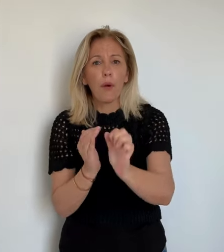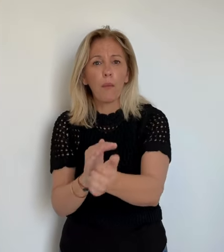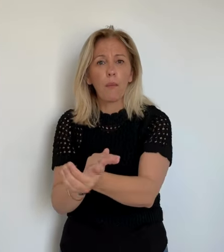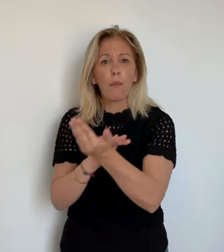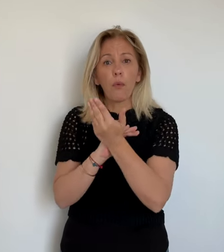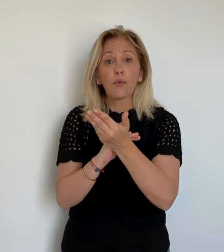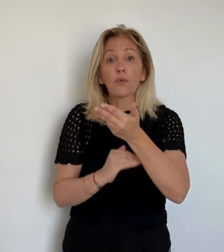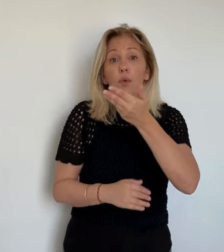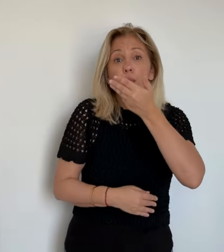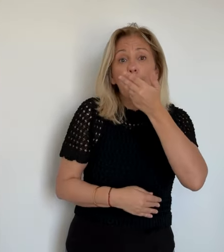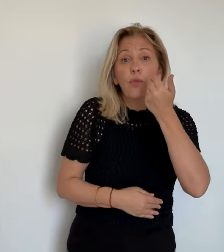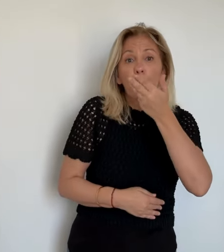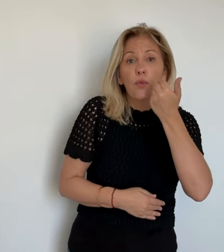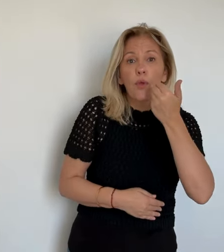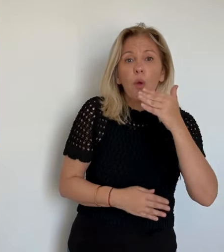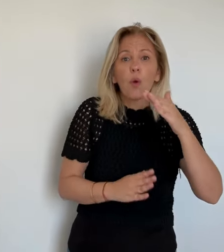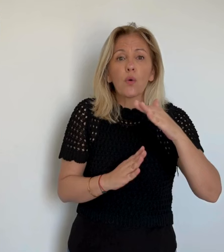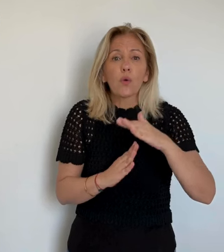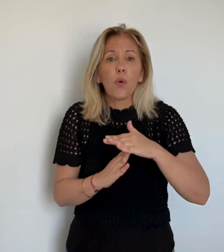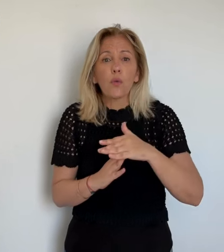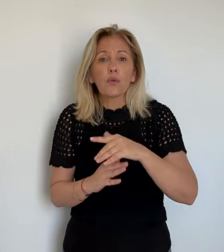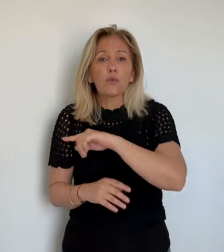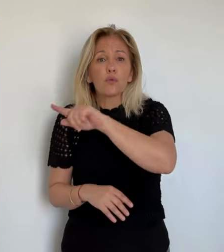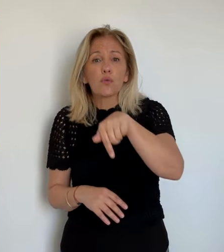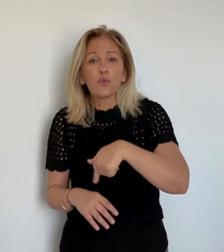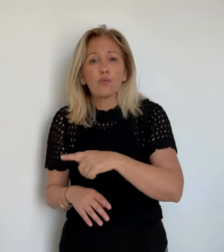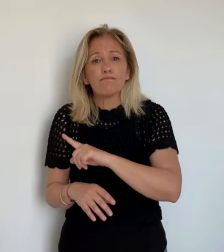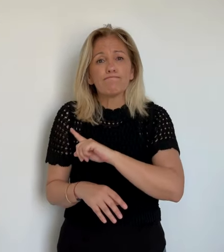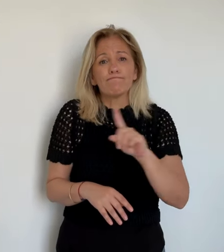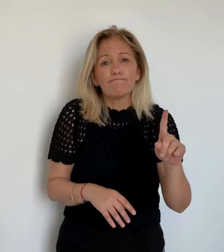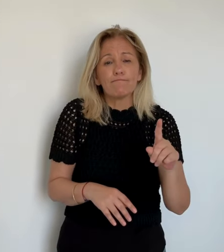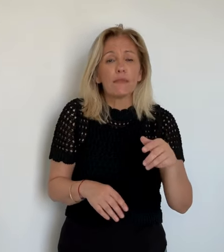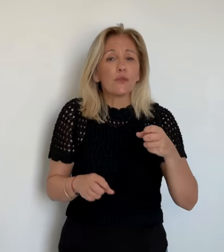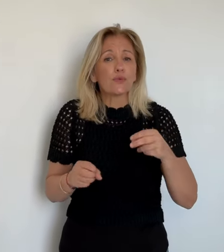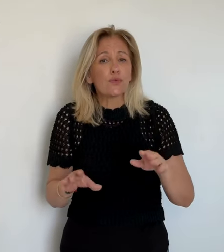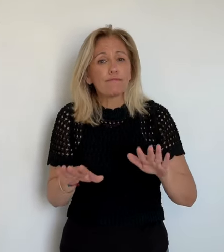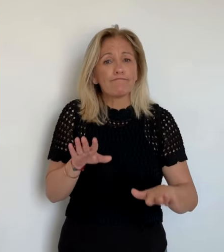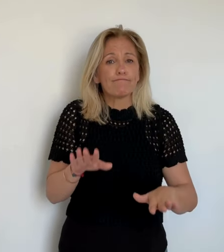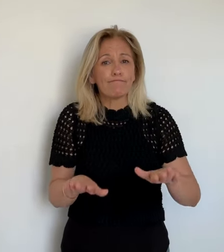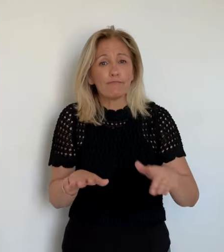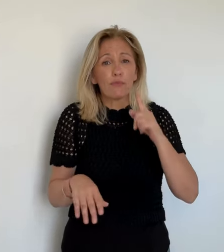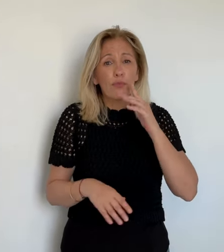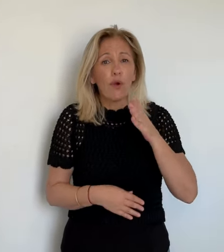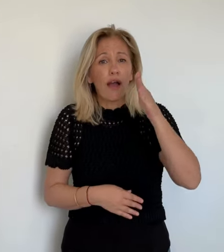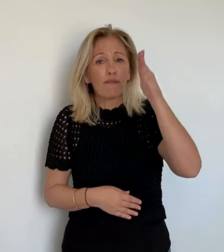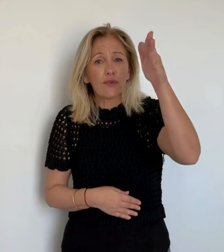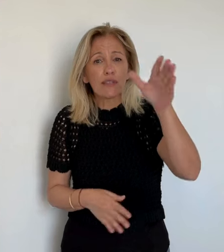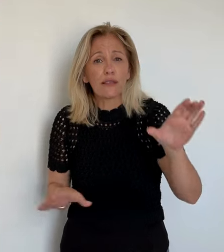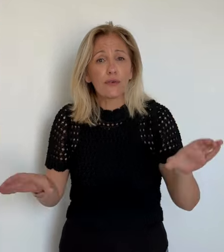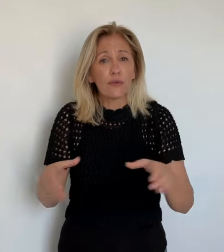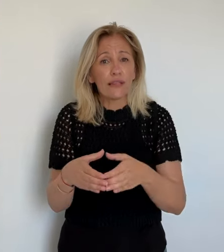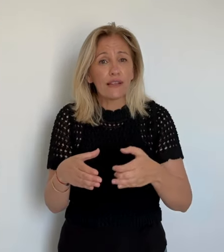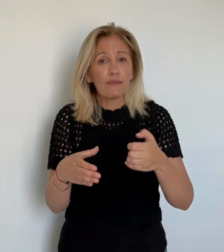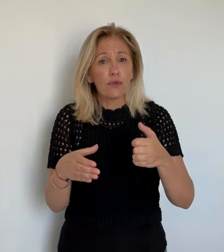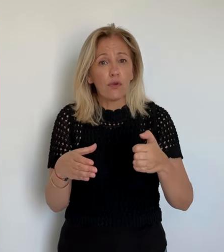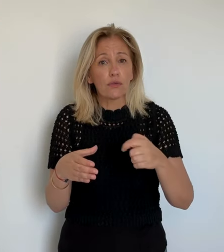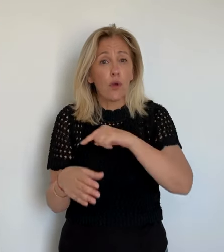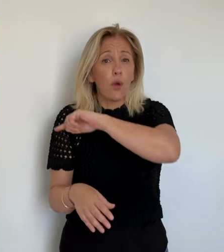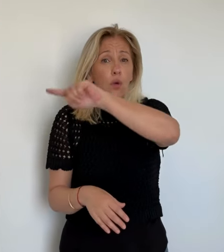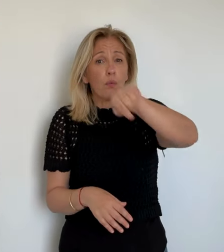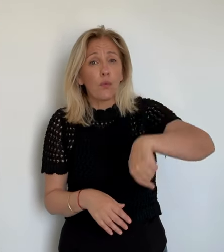recevoir la compétence de principe dans tel ou tel domaine. Le plus important pour nous, c'est d'offrir un cadre budgétaire et